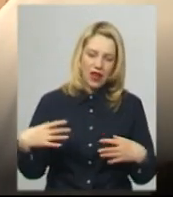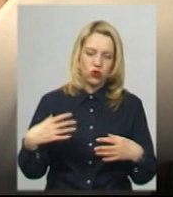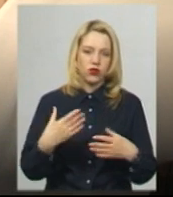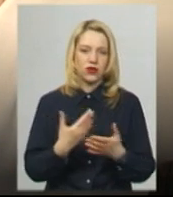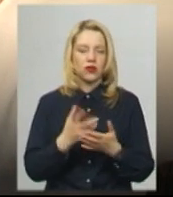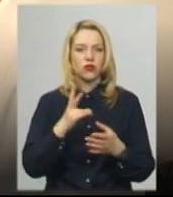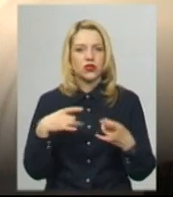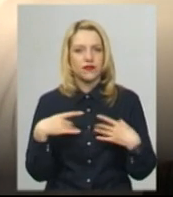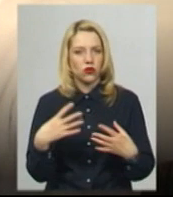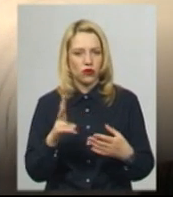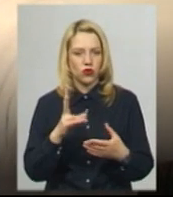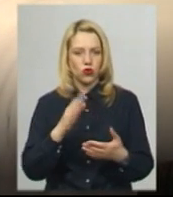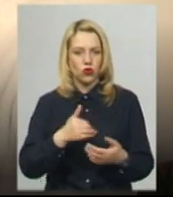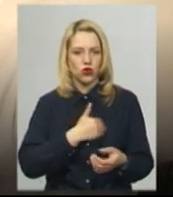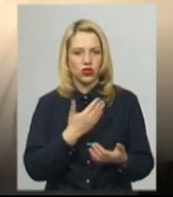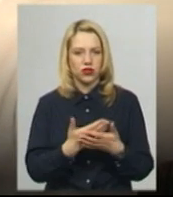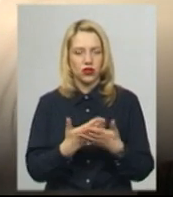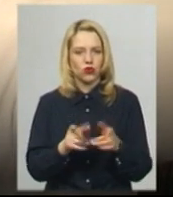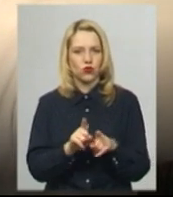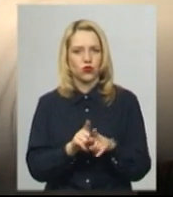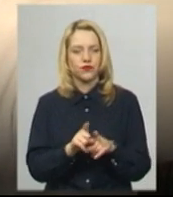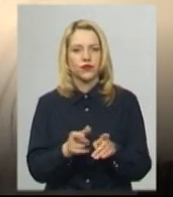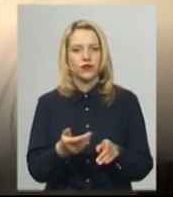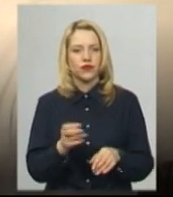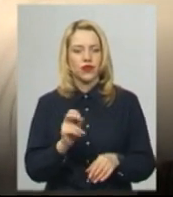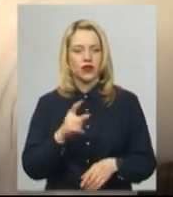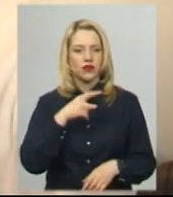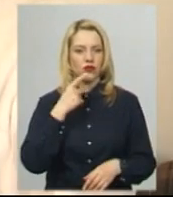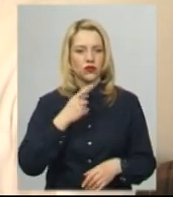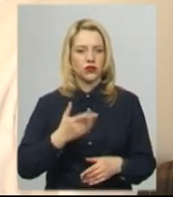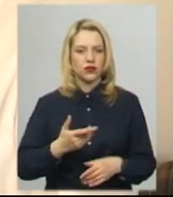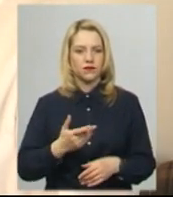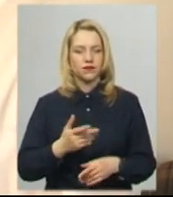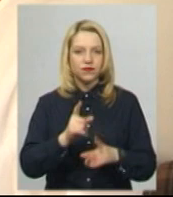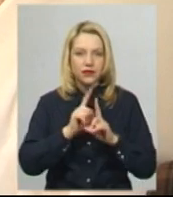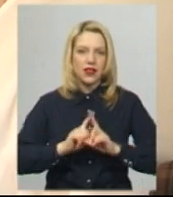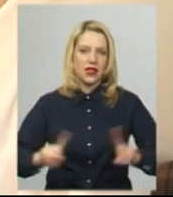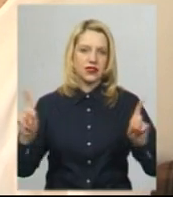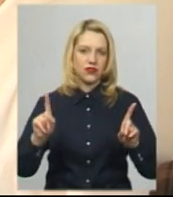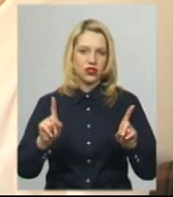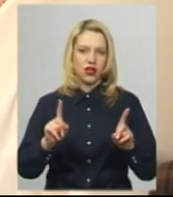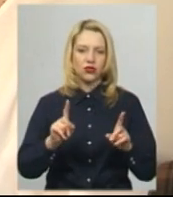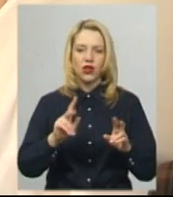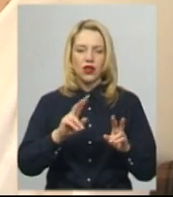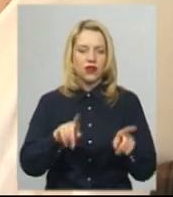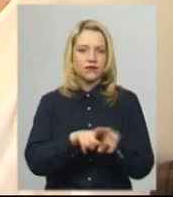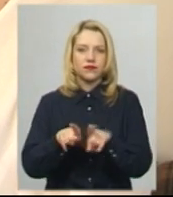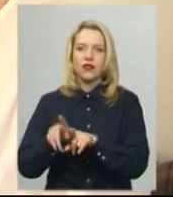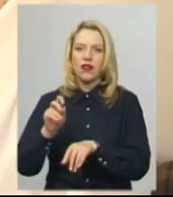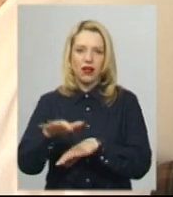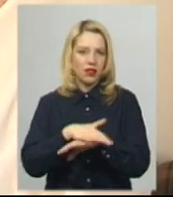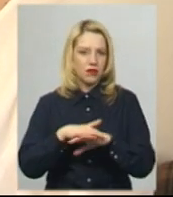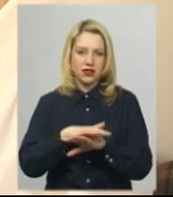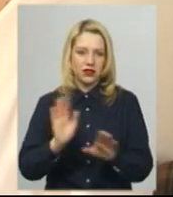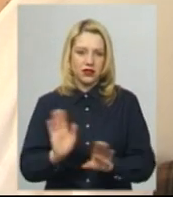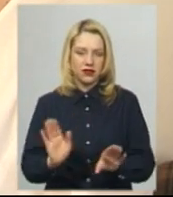і хто хоче ось таку, як то кажуть, незвичайну, не таку, як усіх, як на базарі